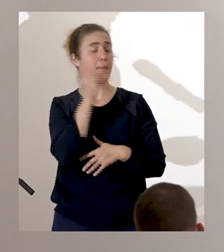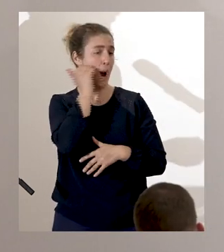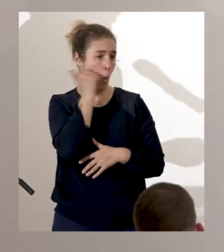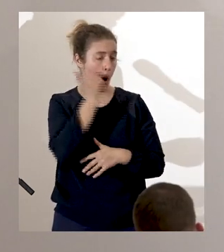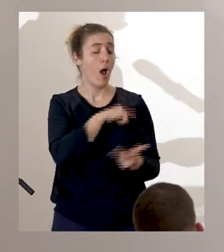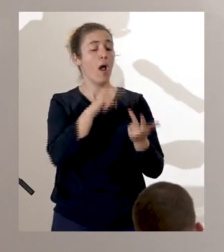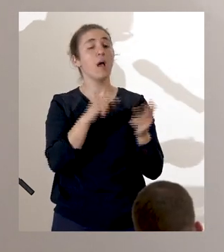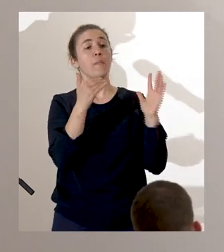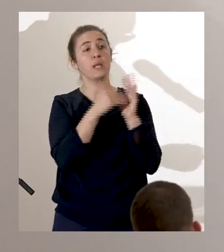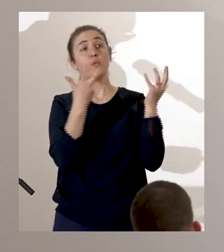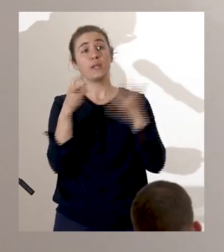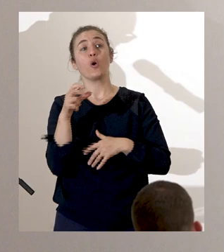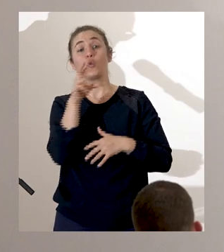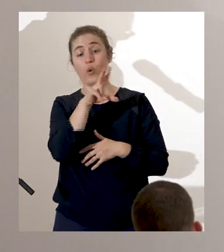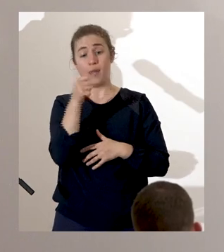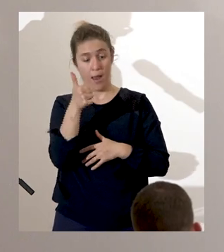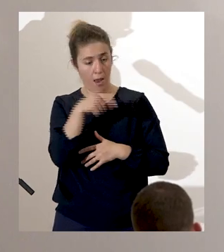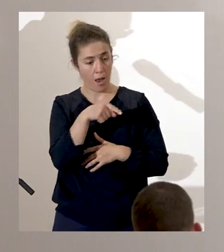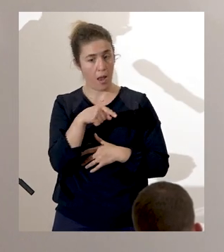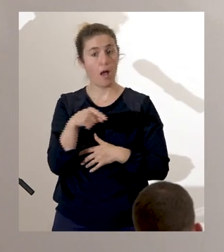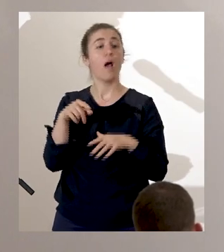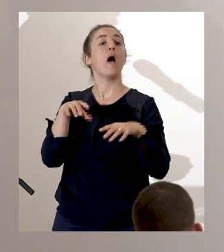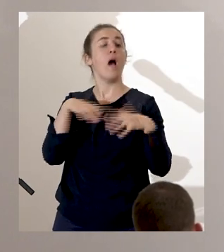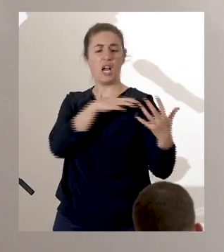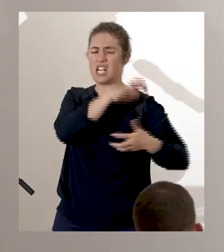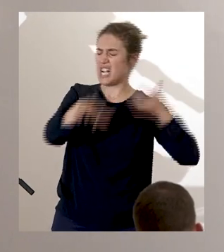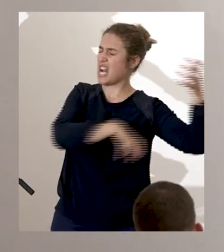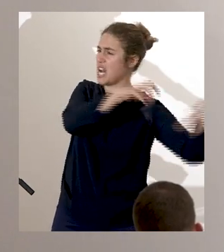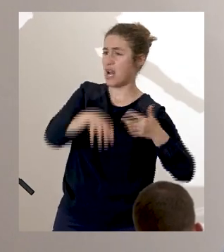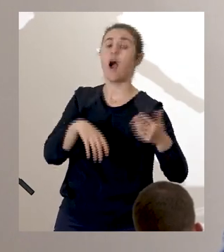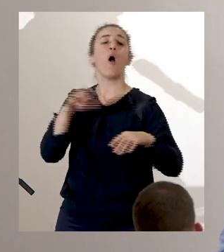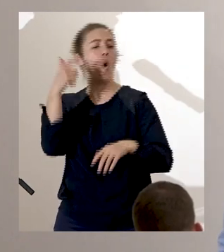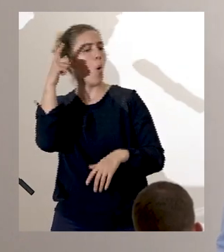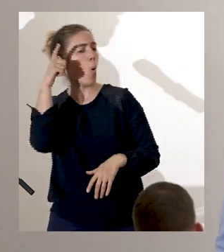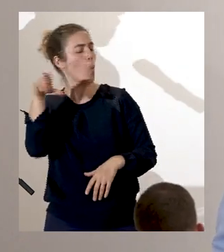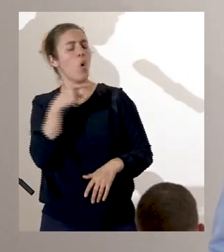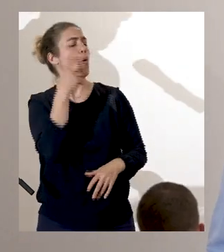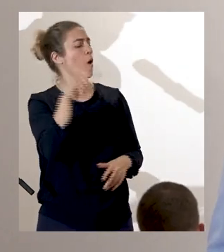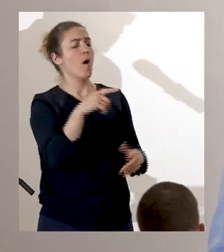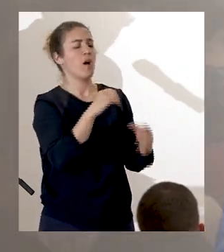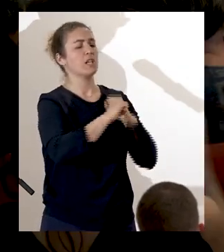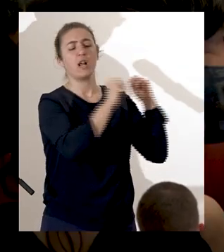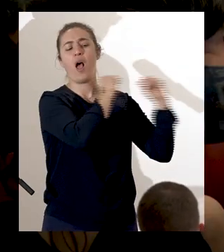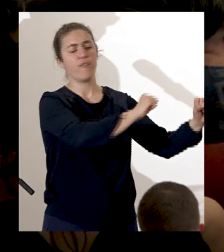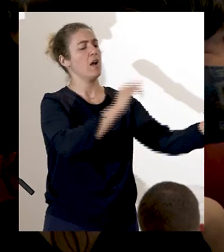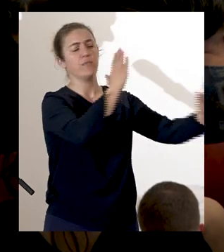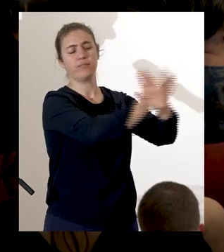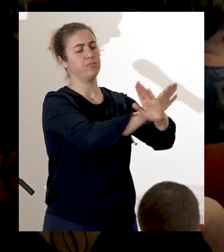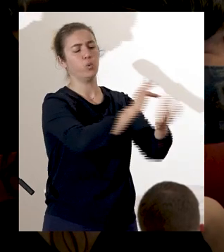1831 ne contraigne Londres à abolir l'esclavage à la Jamaïque et dans toute la Caraïbe britannique. Je vous remercie.